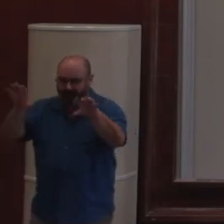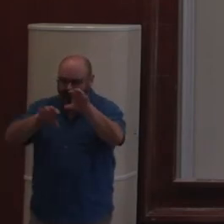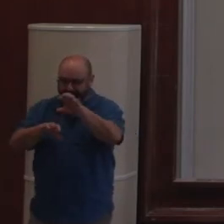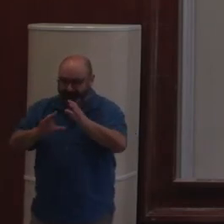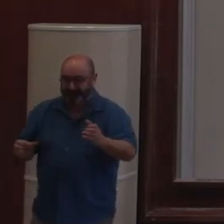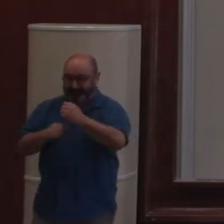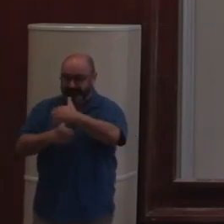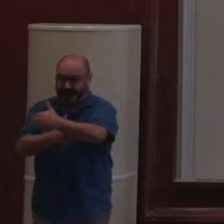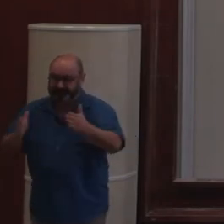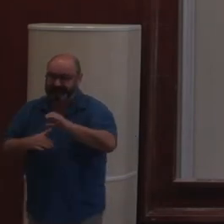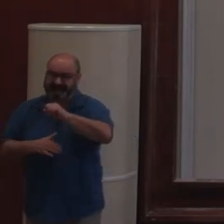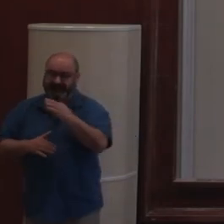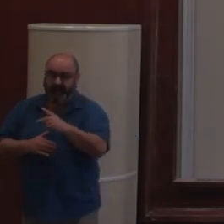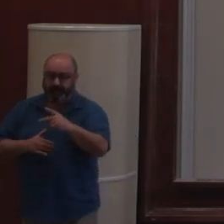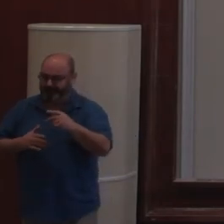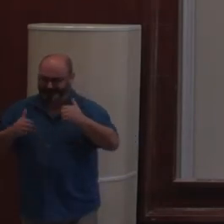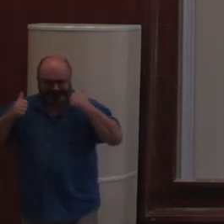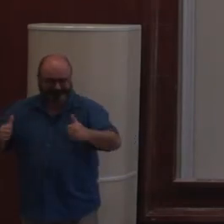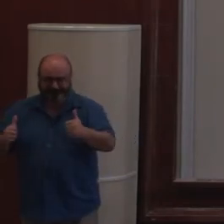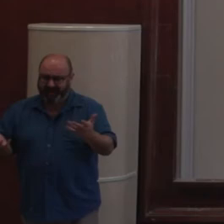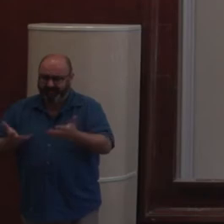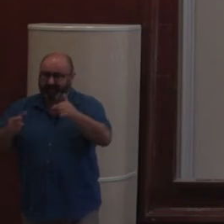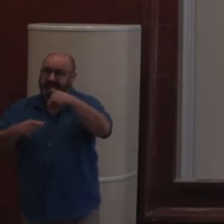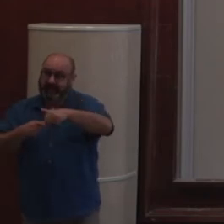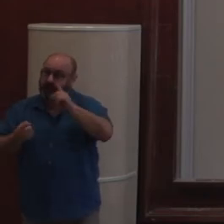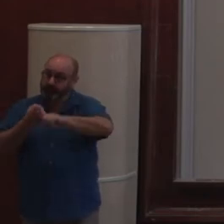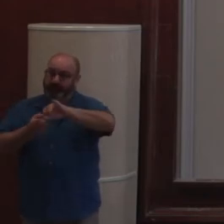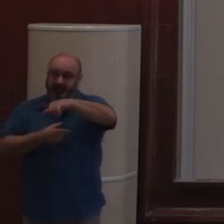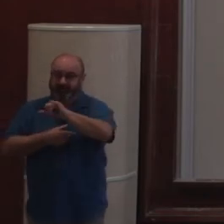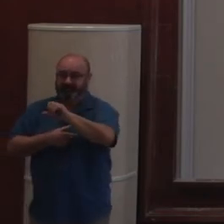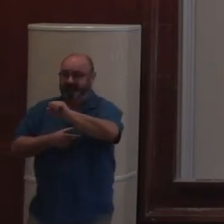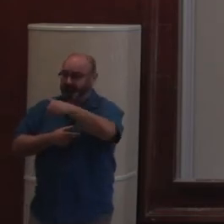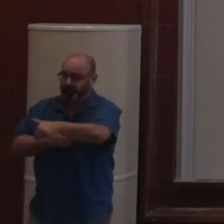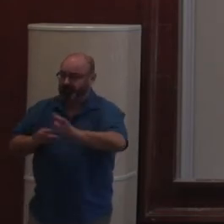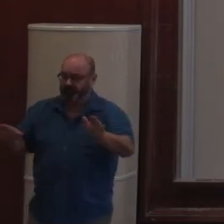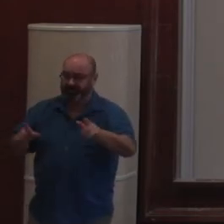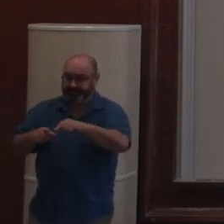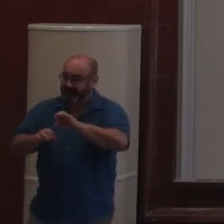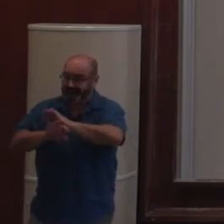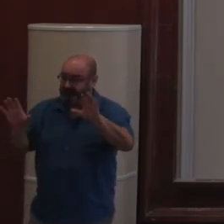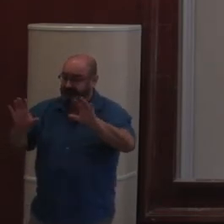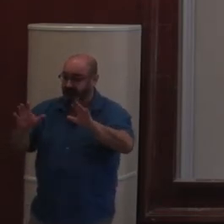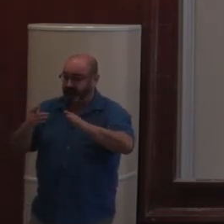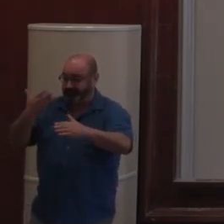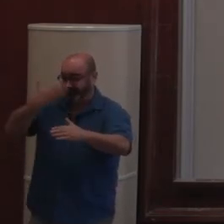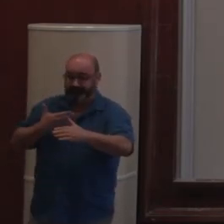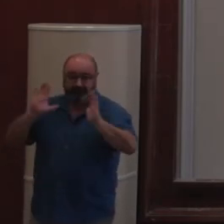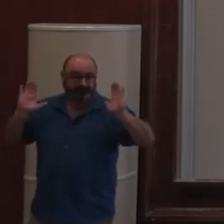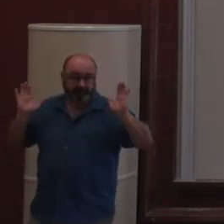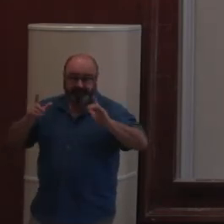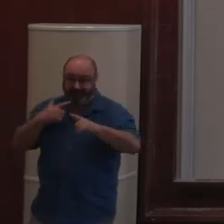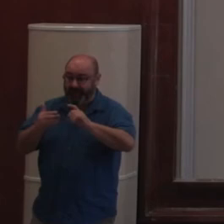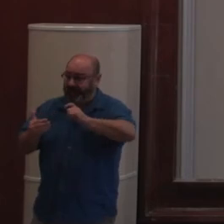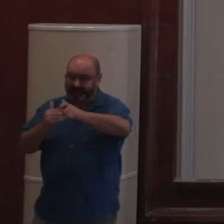extrêmement légère sachant que son but est uniquement de fournir que du JSON, de répondre en headless pur. Donc, c'est une API uniquement. On n'a pas d